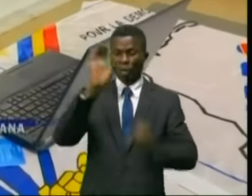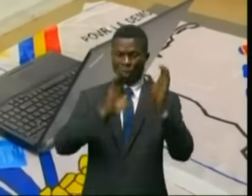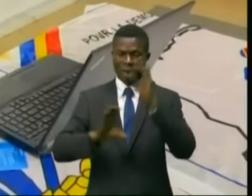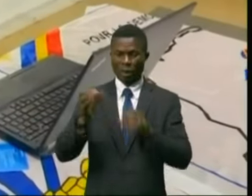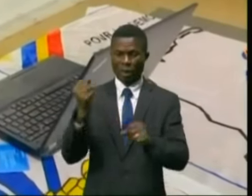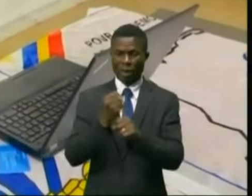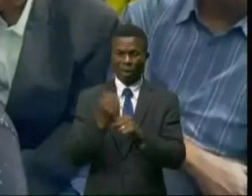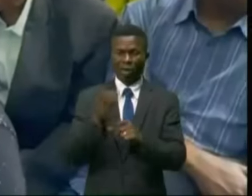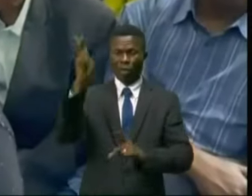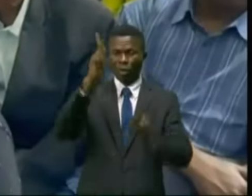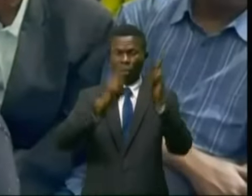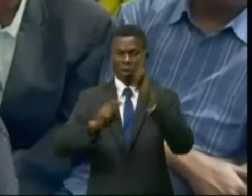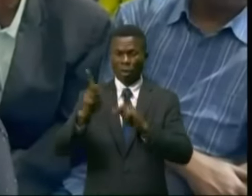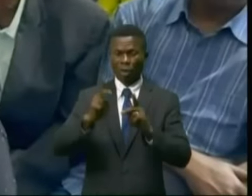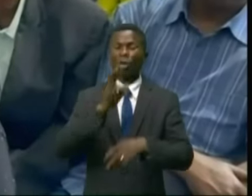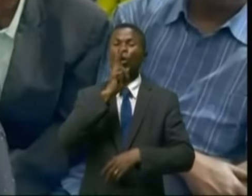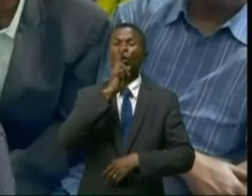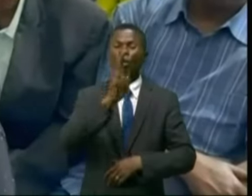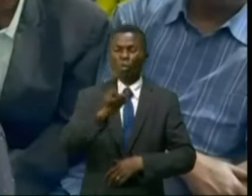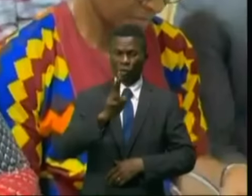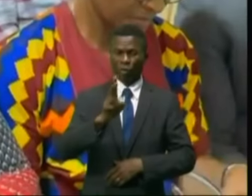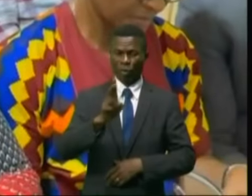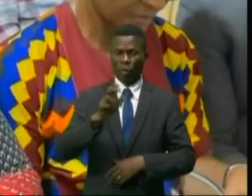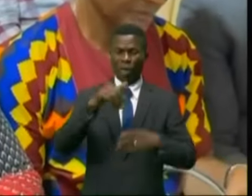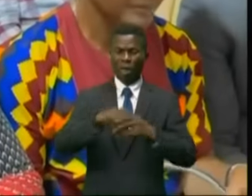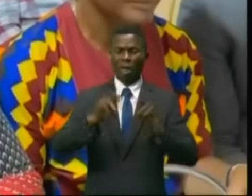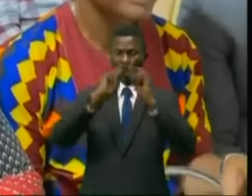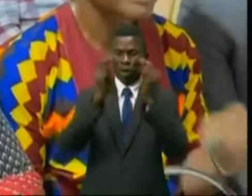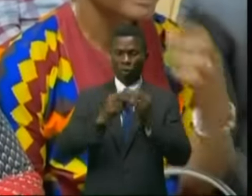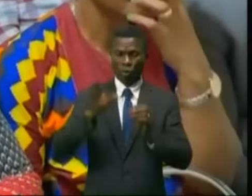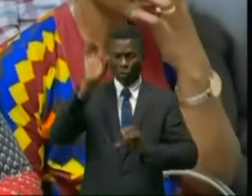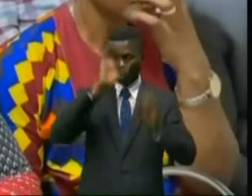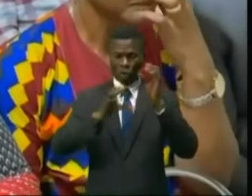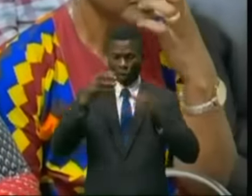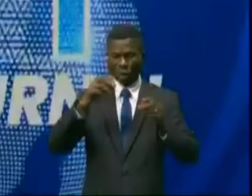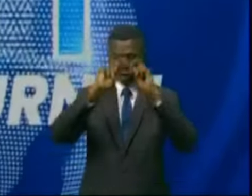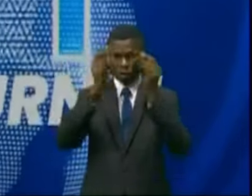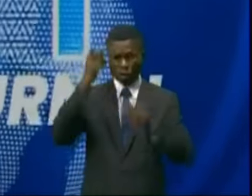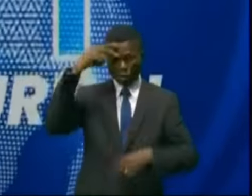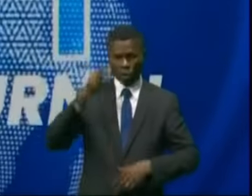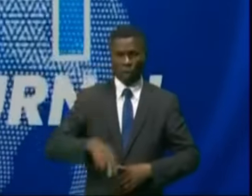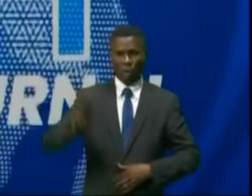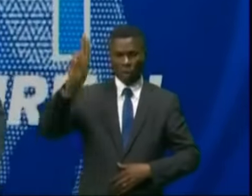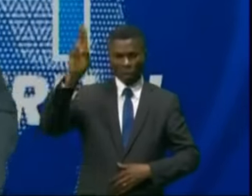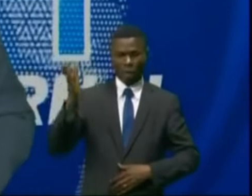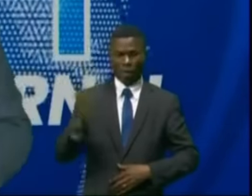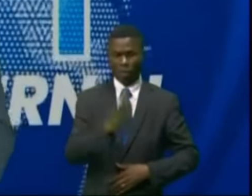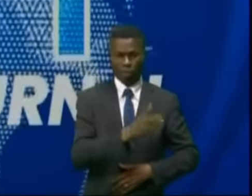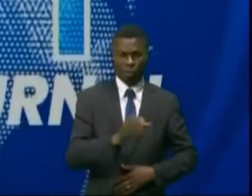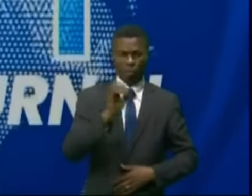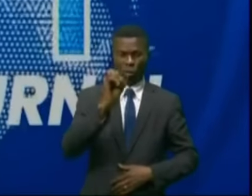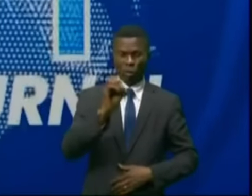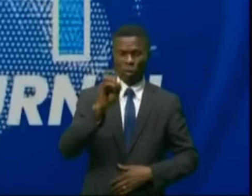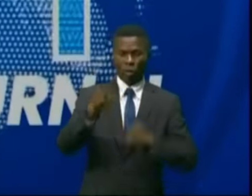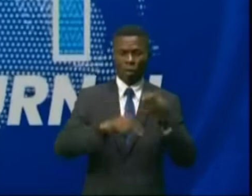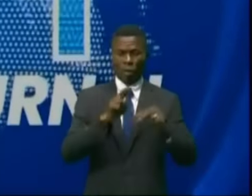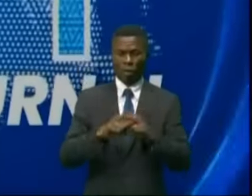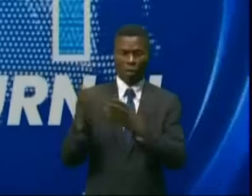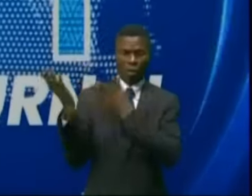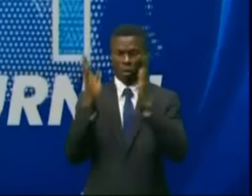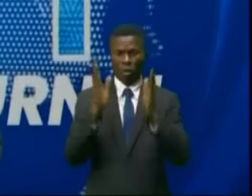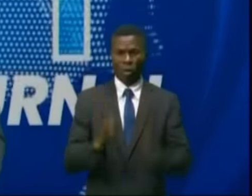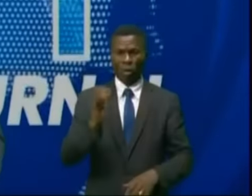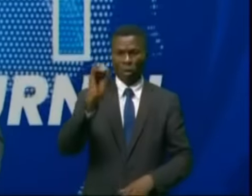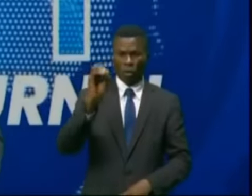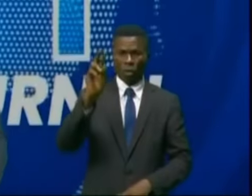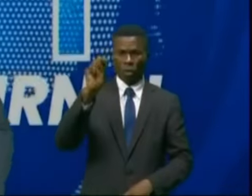service du peuple est une réalité au cours de l'élite scientifique de l'IDPS. L'Office national de transport, l